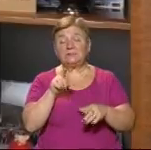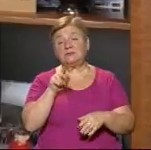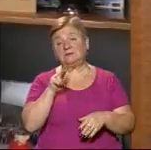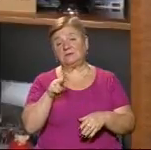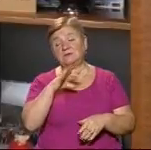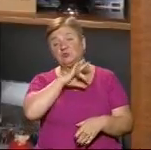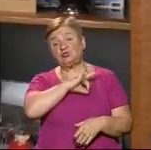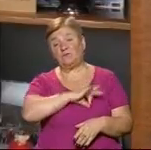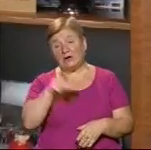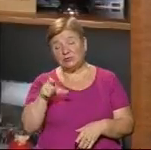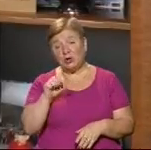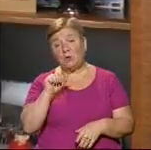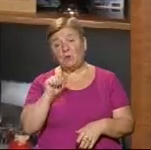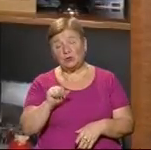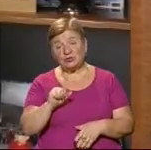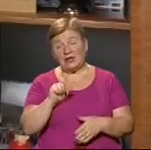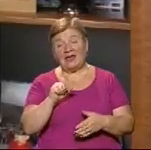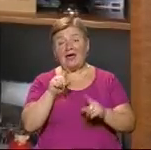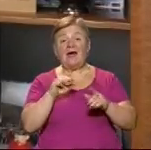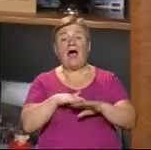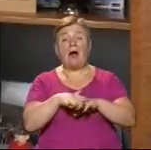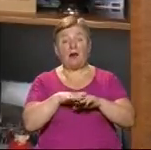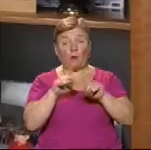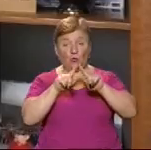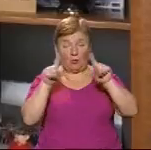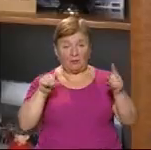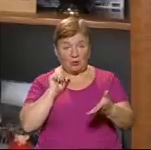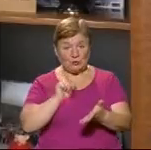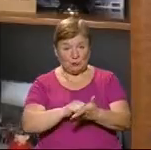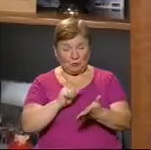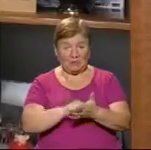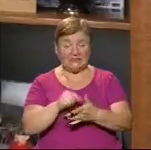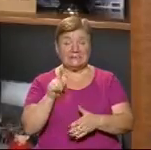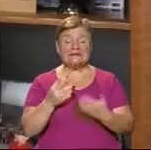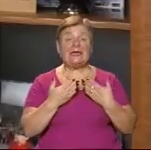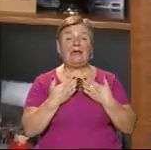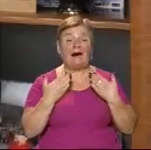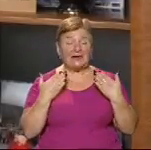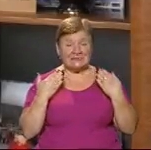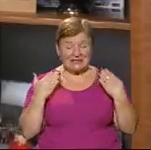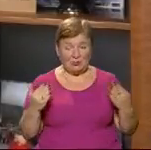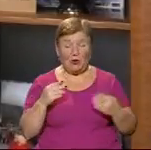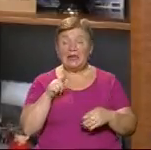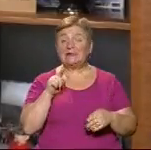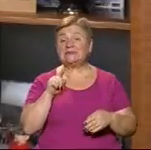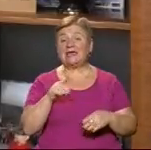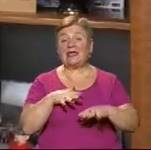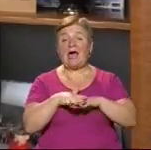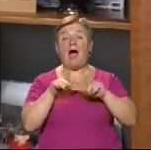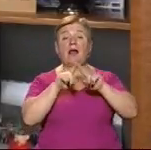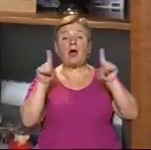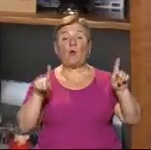Споживач зможе собі роздрукувати рахунок саме за цією акцією Тому що цей рахунок